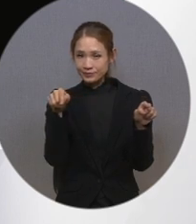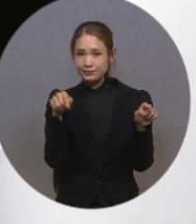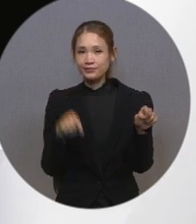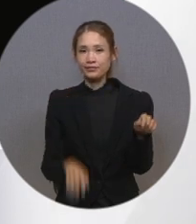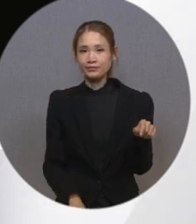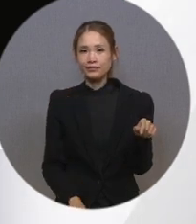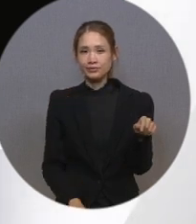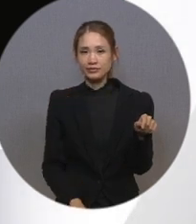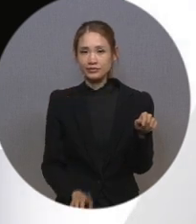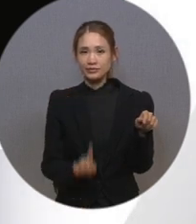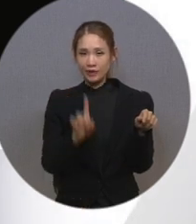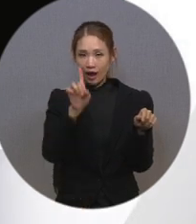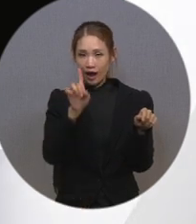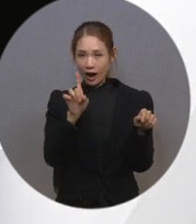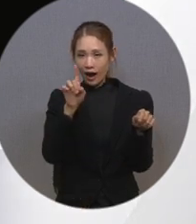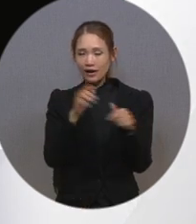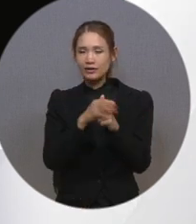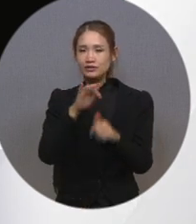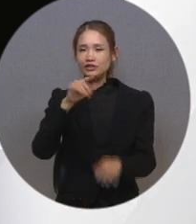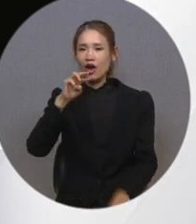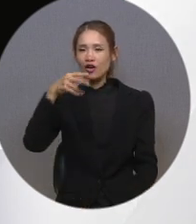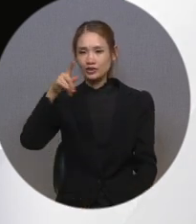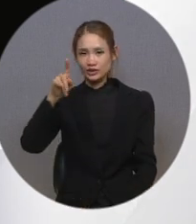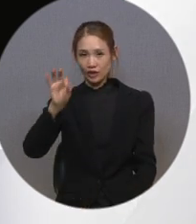상단 설정 메뉴에 진입합니다.